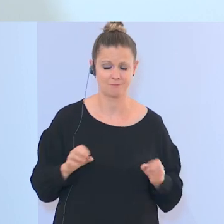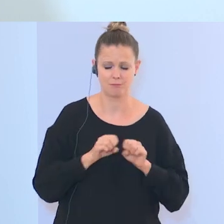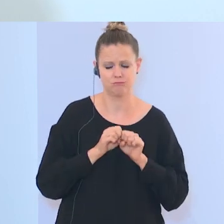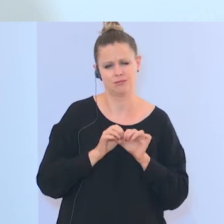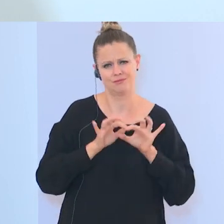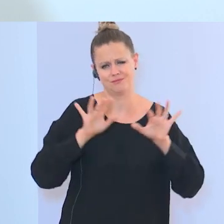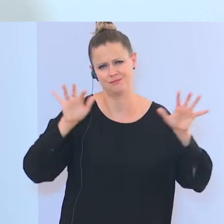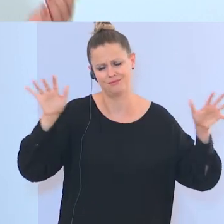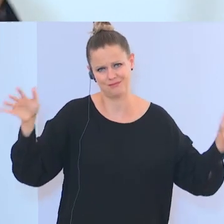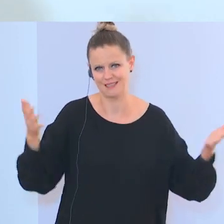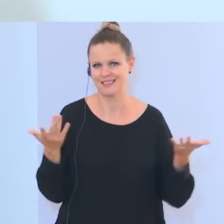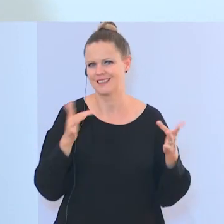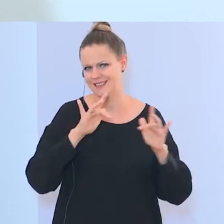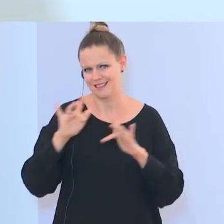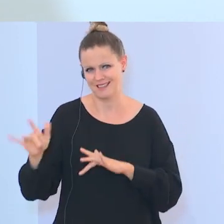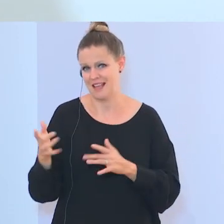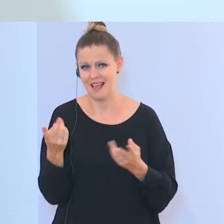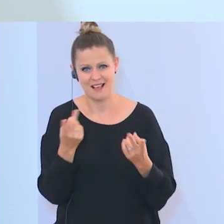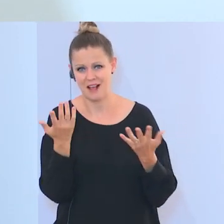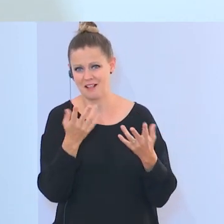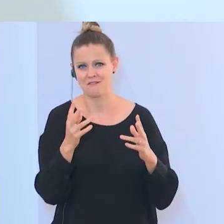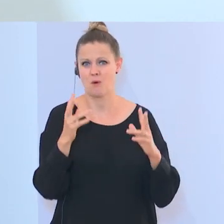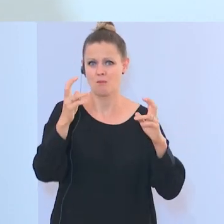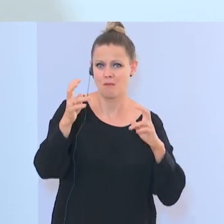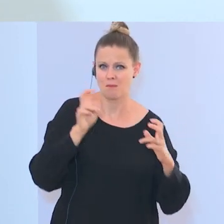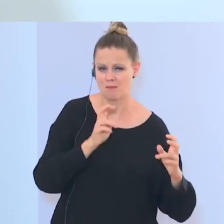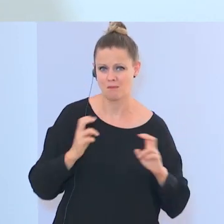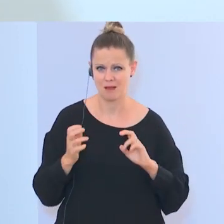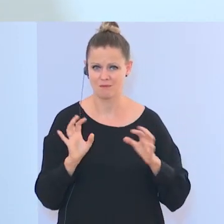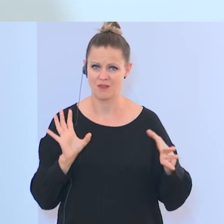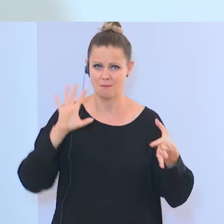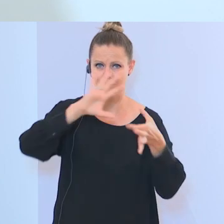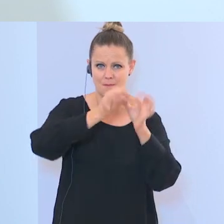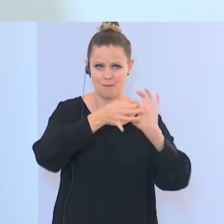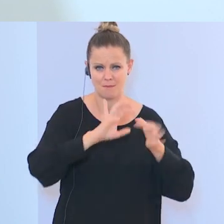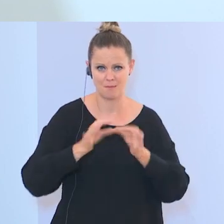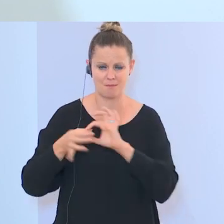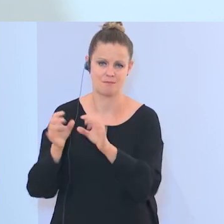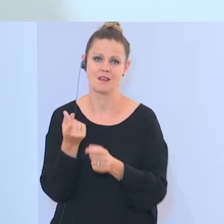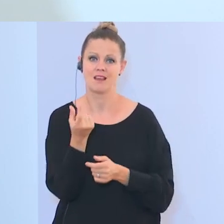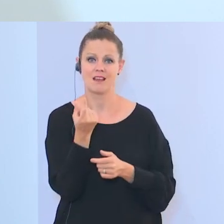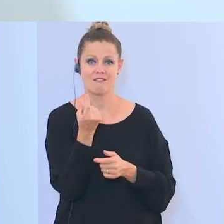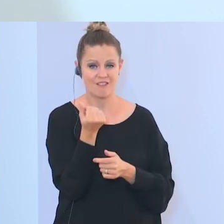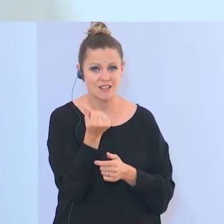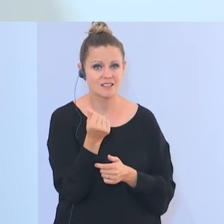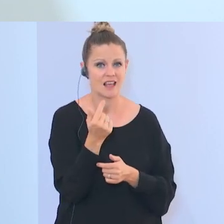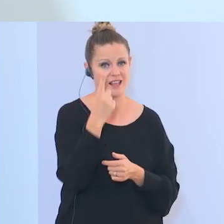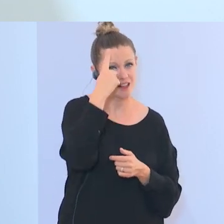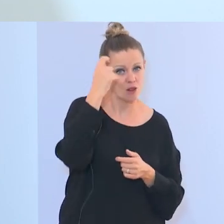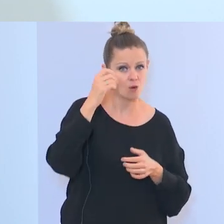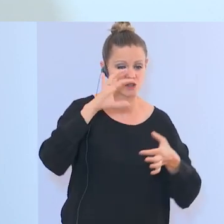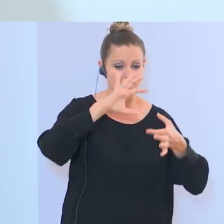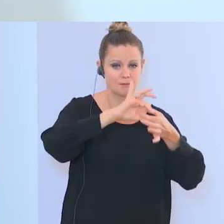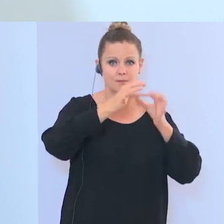anderen Ländern auch reflektiert und wiederum Einfluss nimmt. Also da geht es um finanzielle und ideologische Verbindungen und Einflüsse